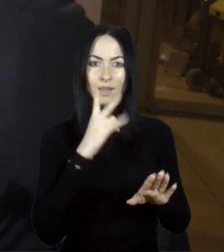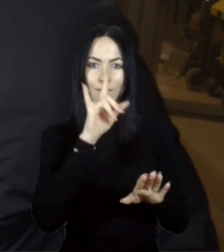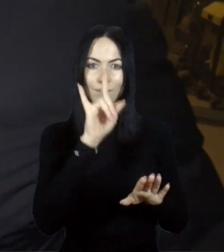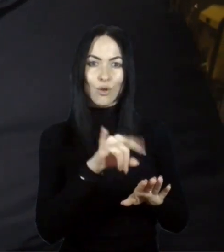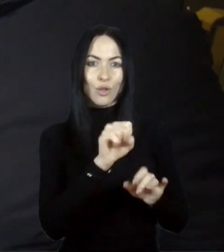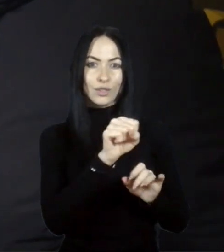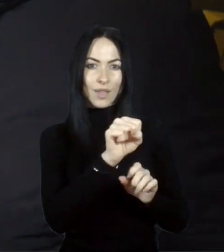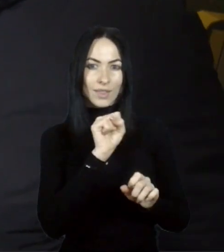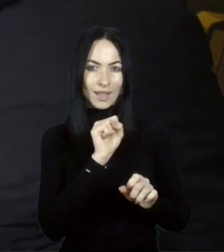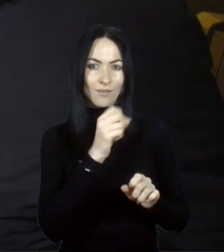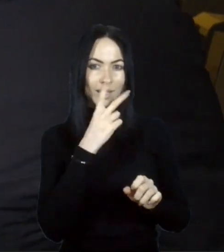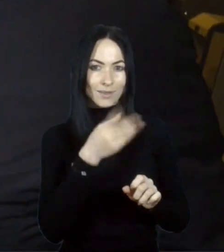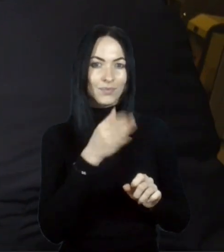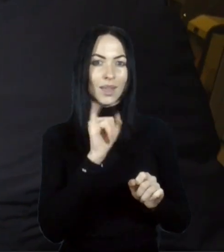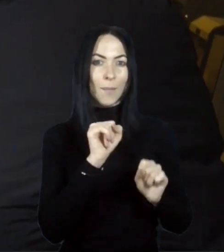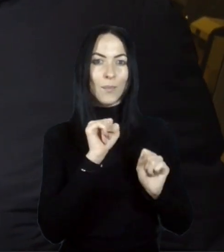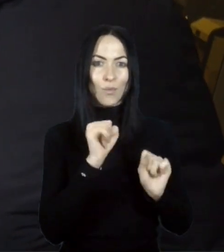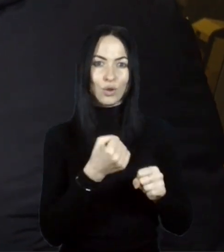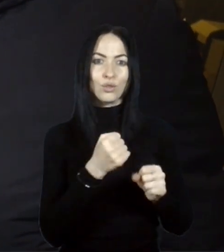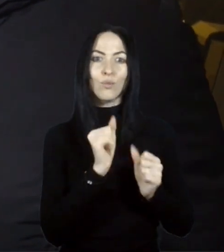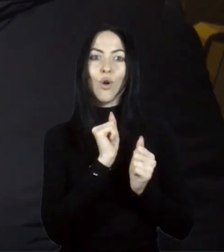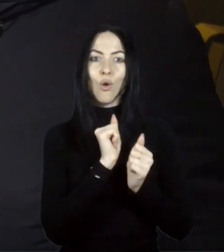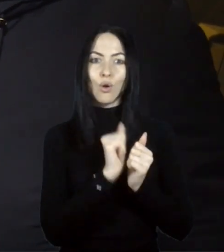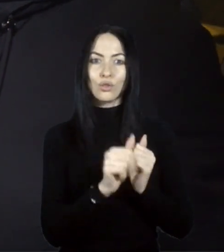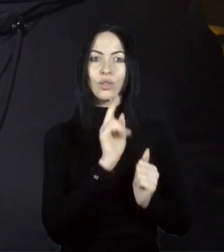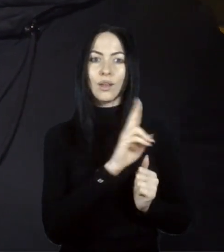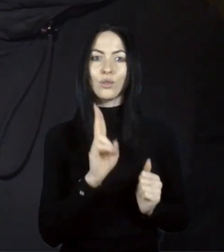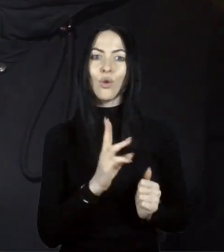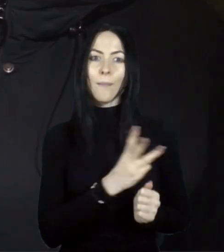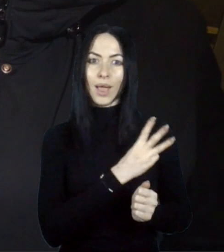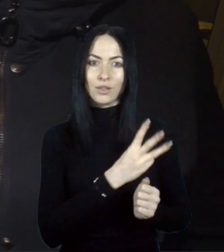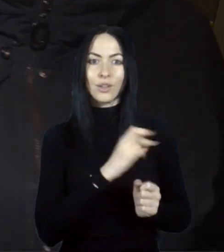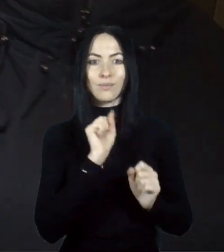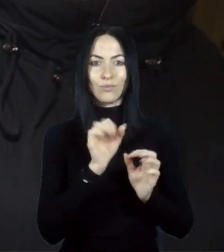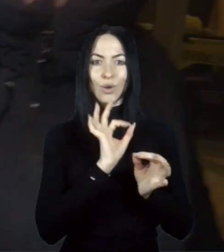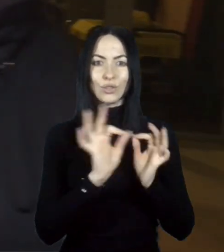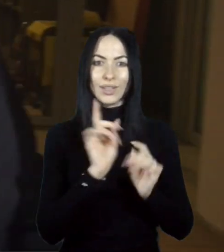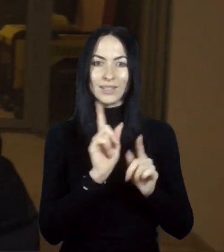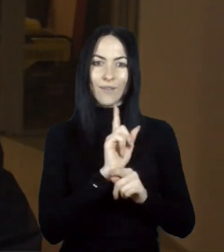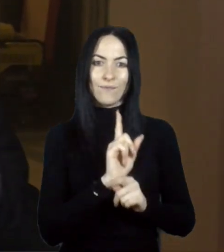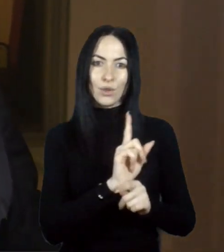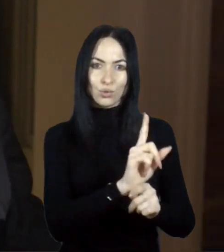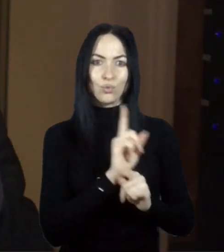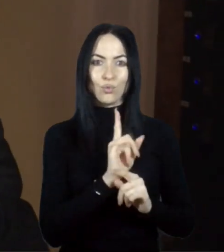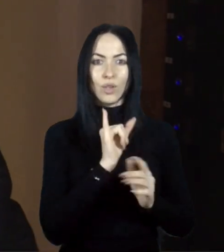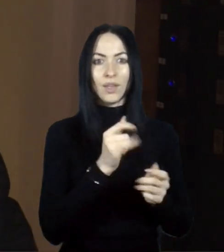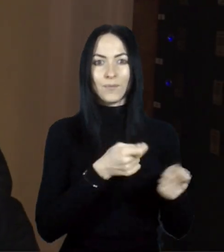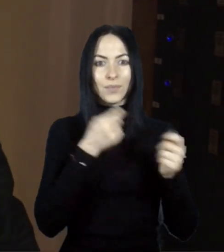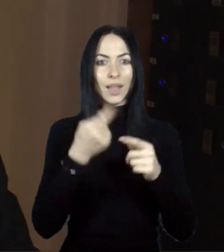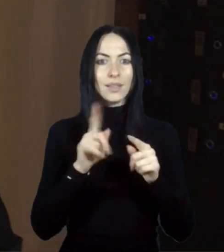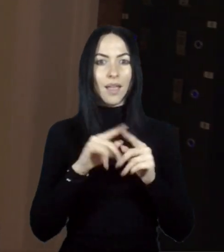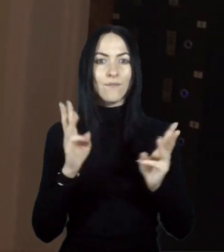ви бачите. І можемо кожен, хто бажає, підпалити свічечко, віднести цей вогонь до